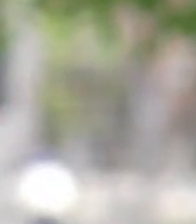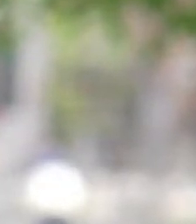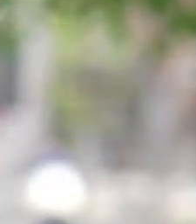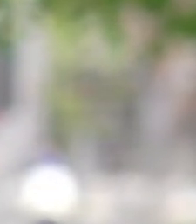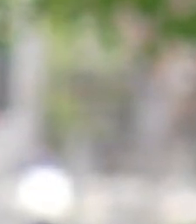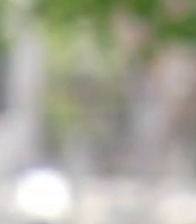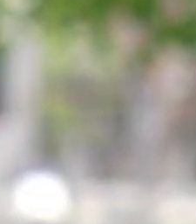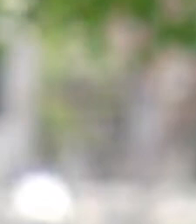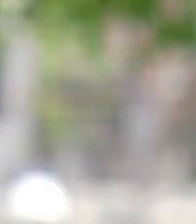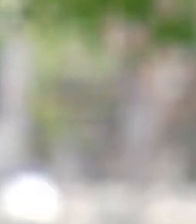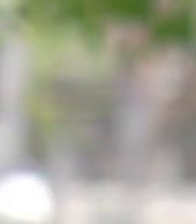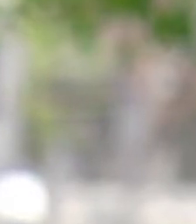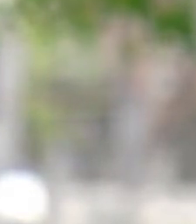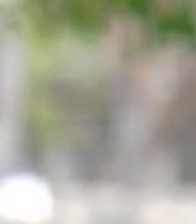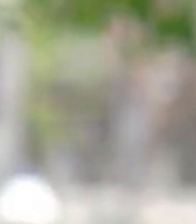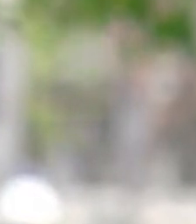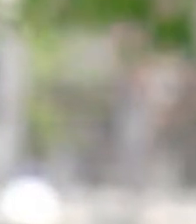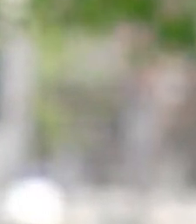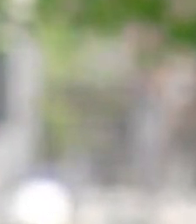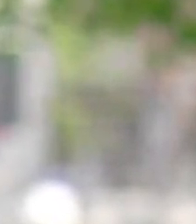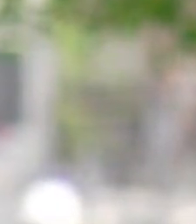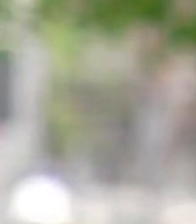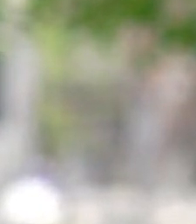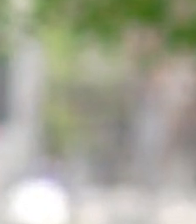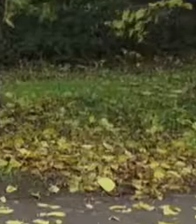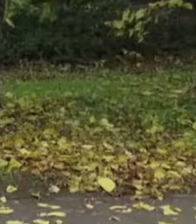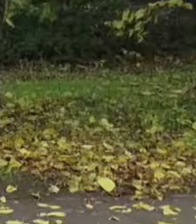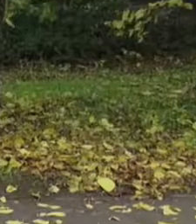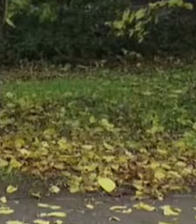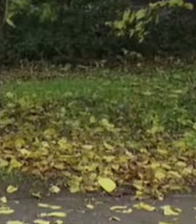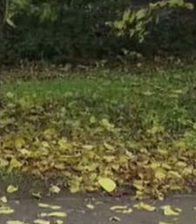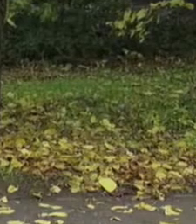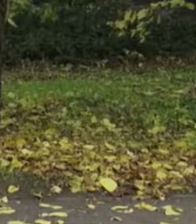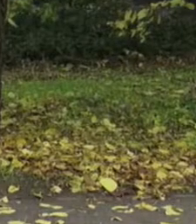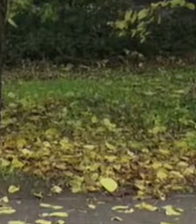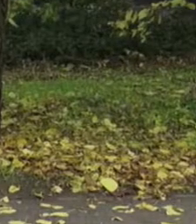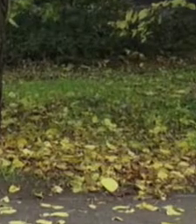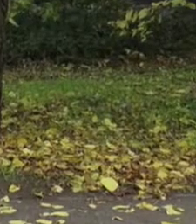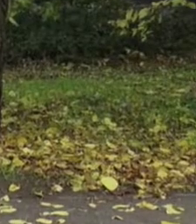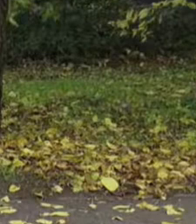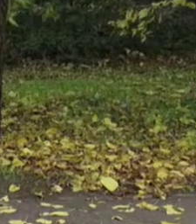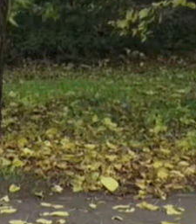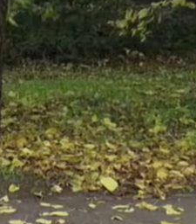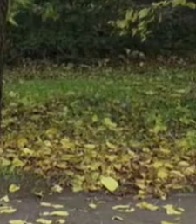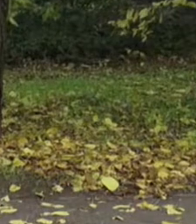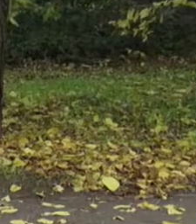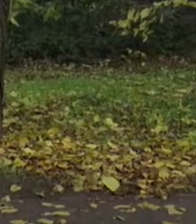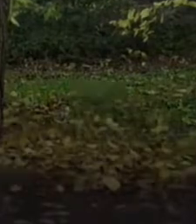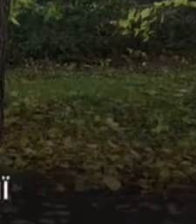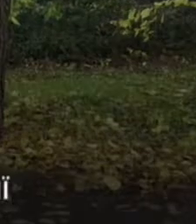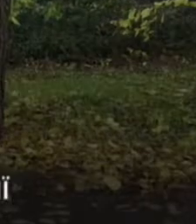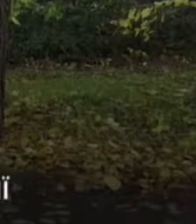Роман Мурмило говорить, середньодобова температура 8 градусів на Миколаївщині встановиться після 30 жовтня. Це вже